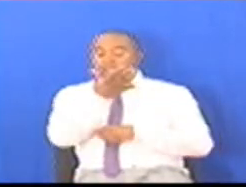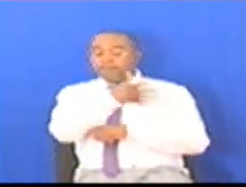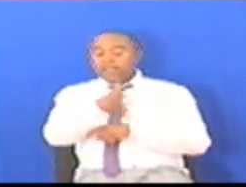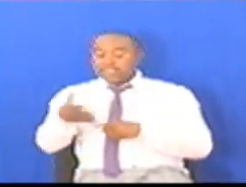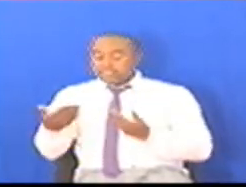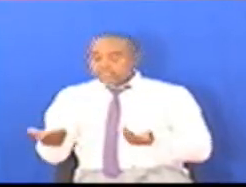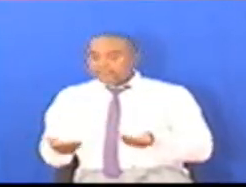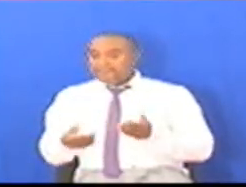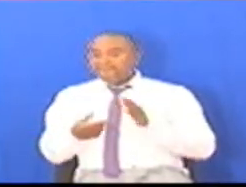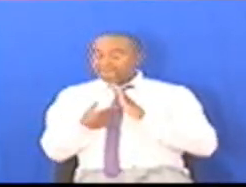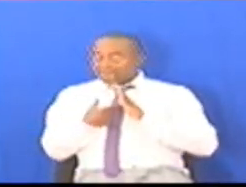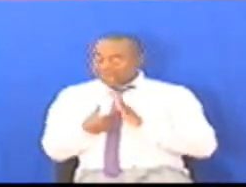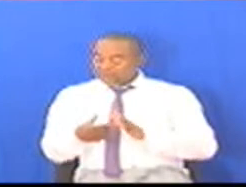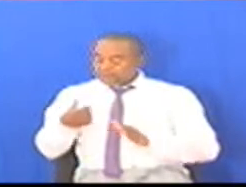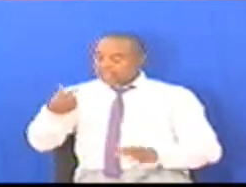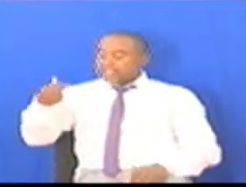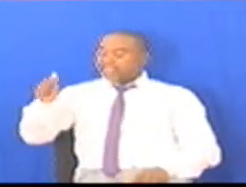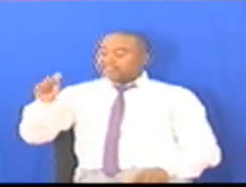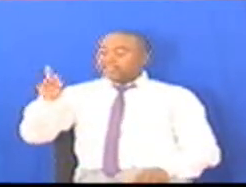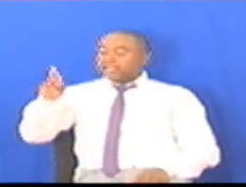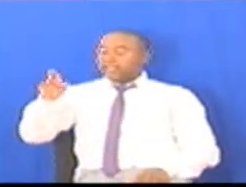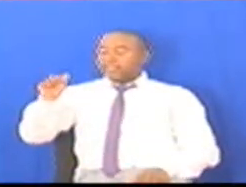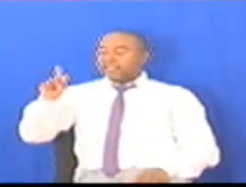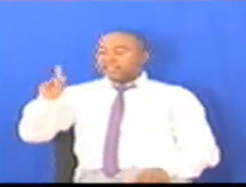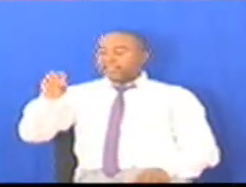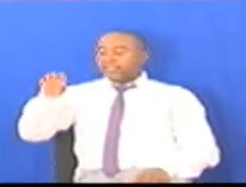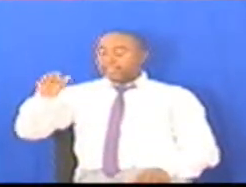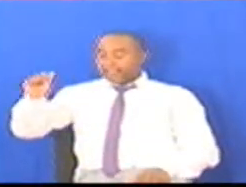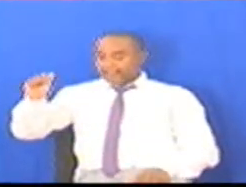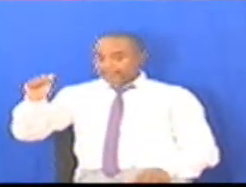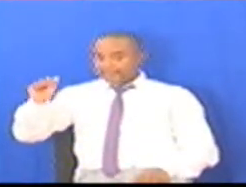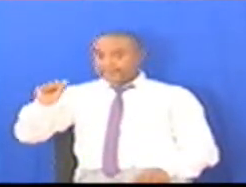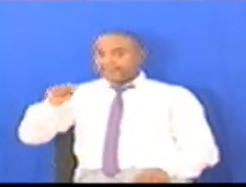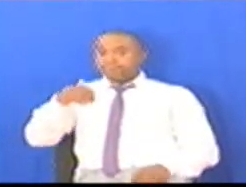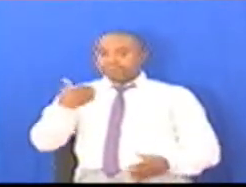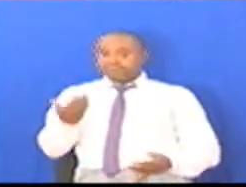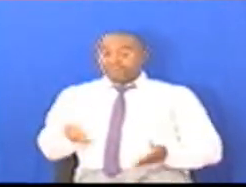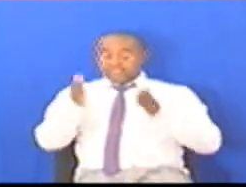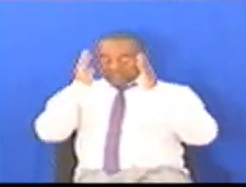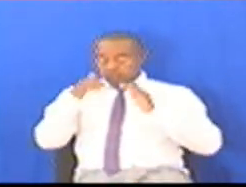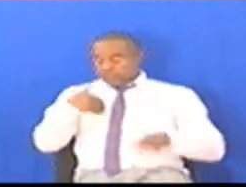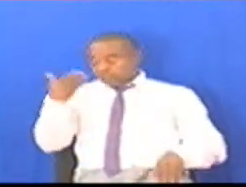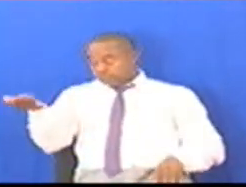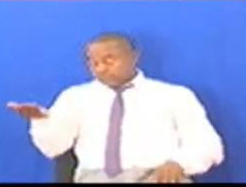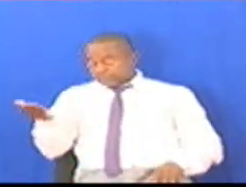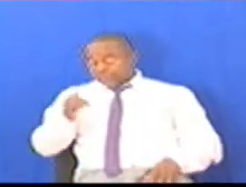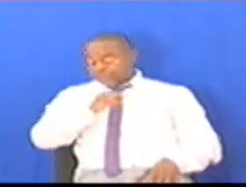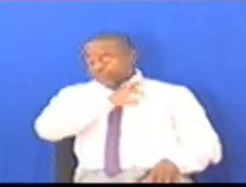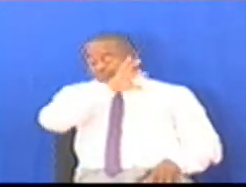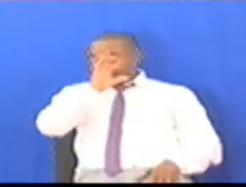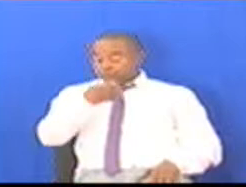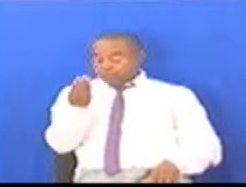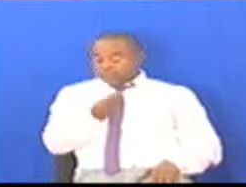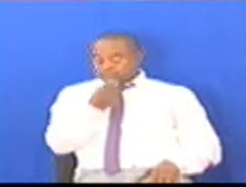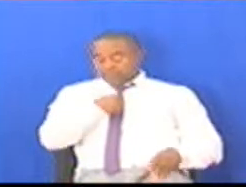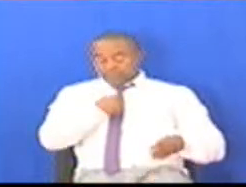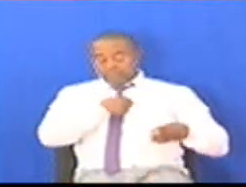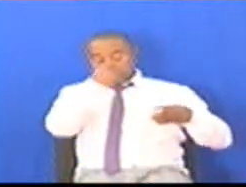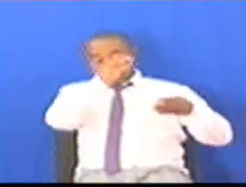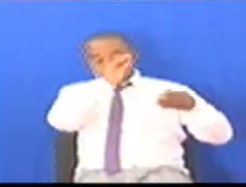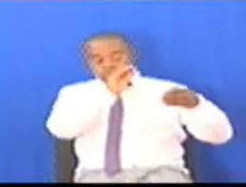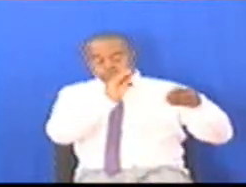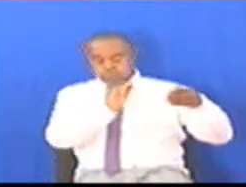watarakea Na mbradi wakulele kichana Na kathalika Mwishimwa speaker nimesema hayo Machache kwa sababu